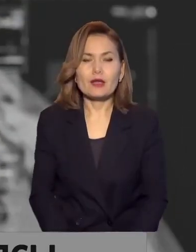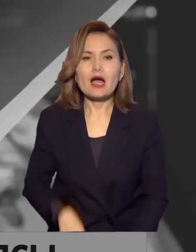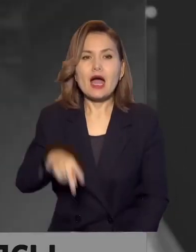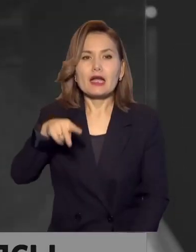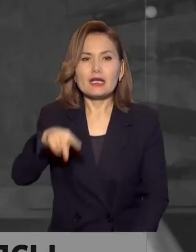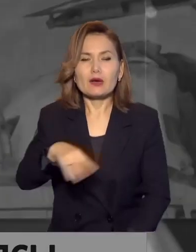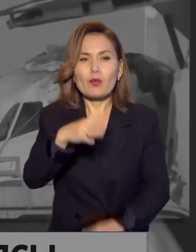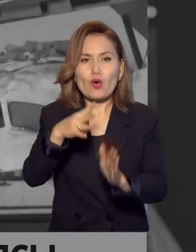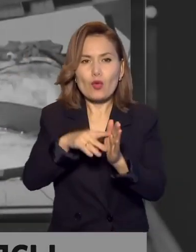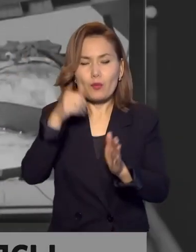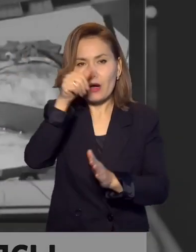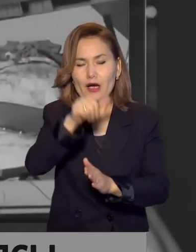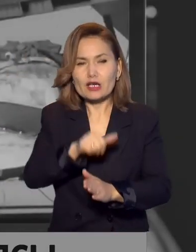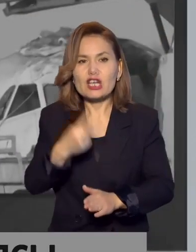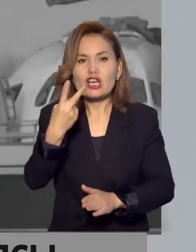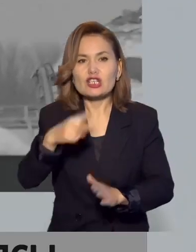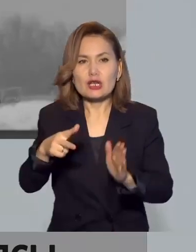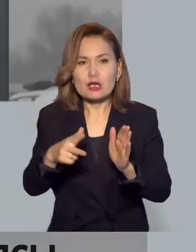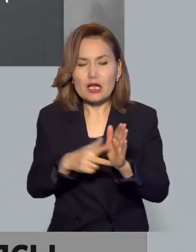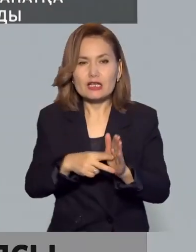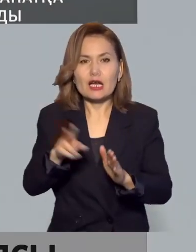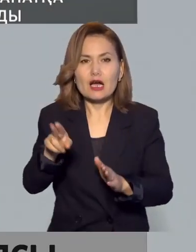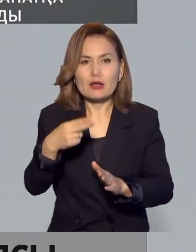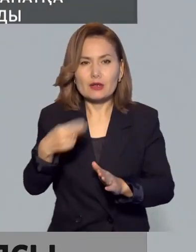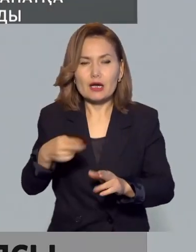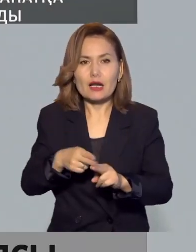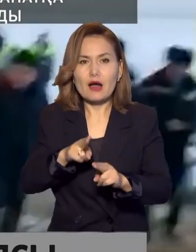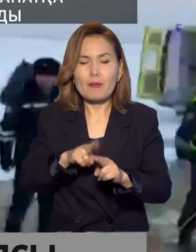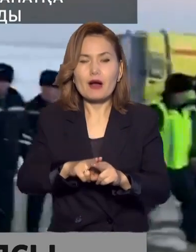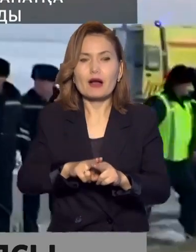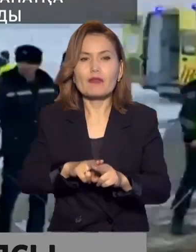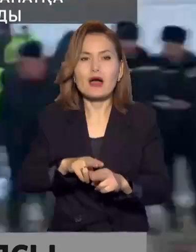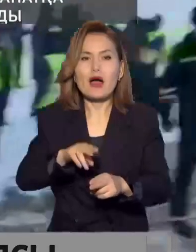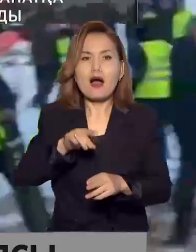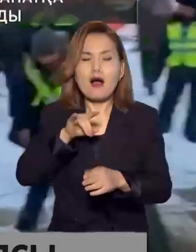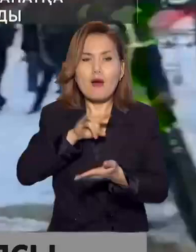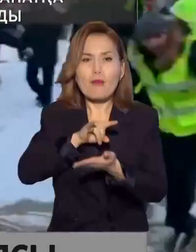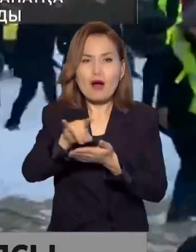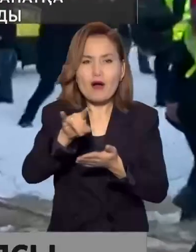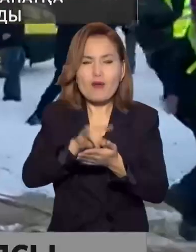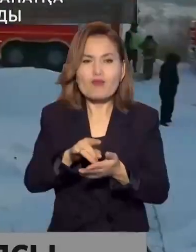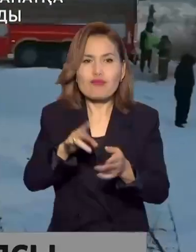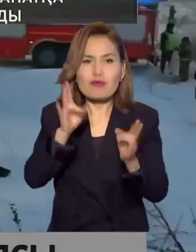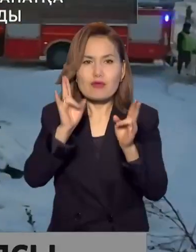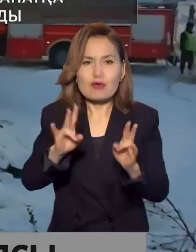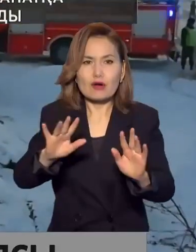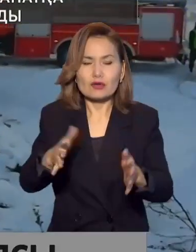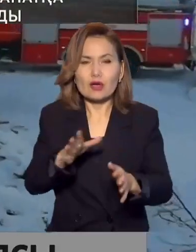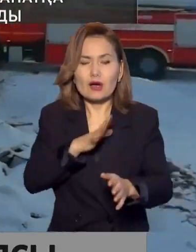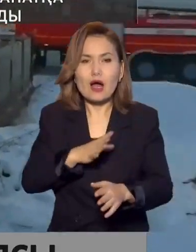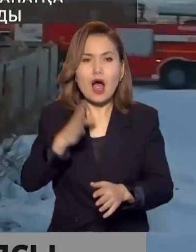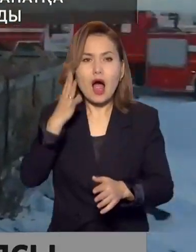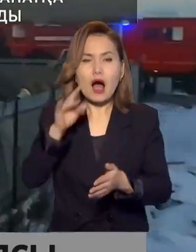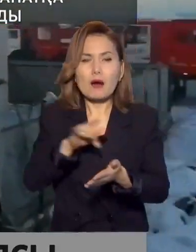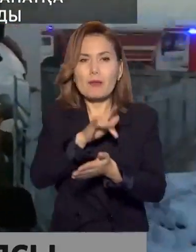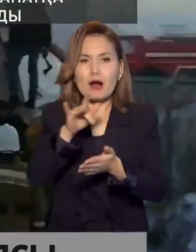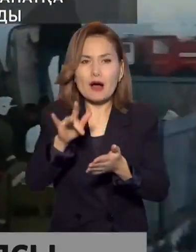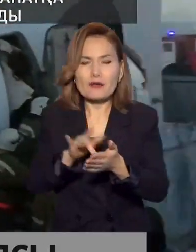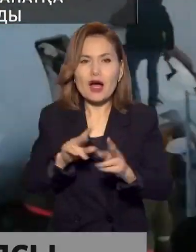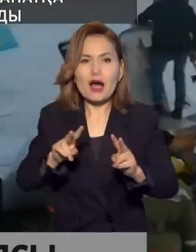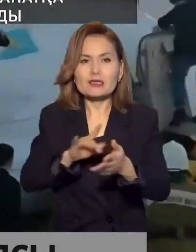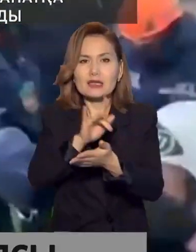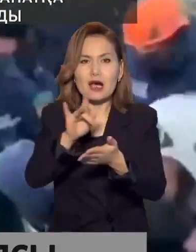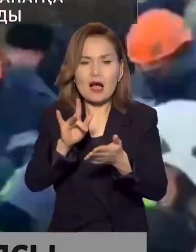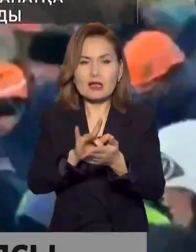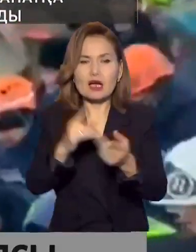2019 жыл 28-ші жылтықсан. Бекайер кампаниясының ұшаға апат қашырады. Ол Алматтан Нұрсултанға